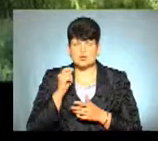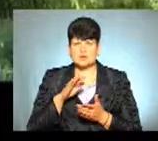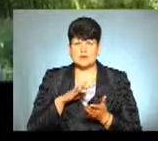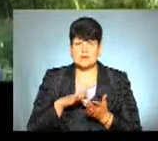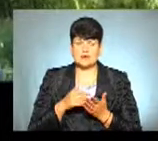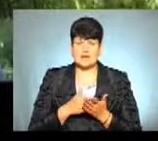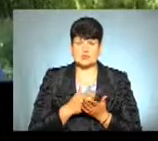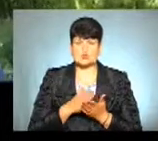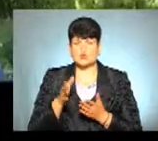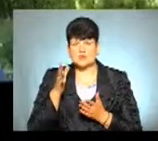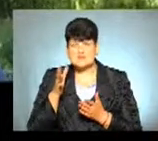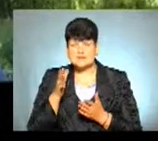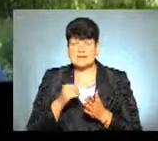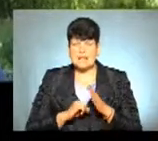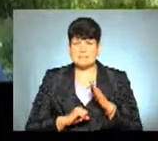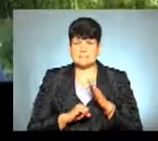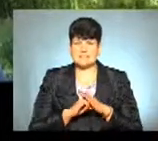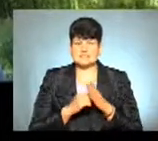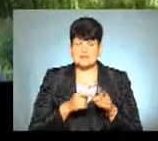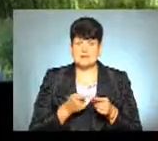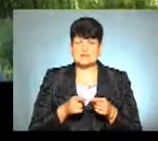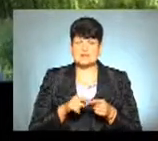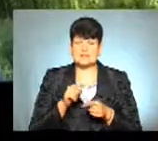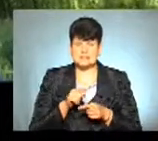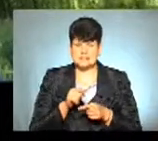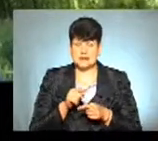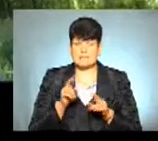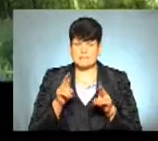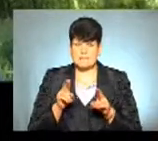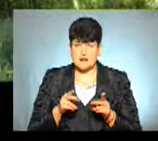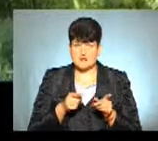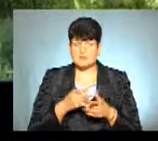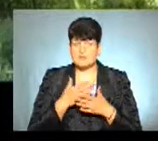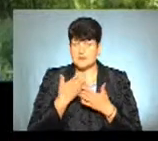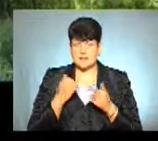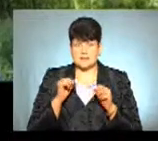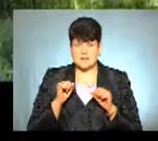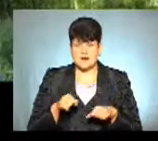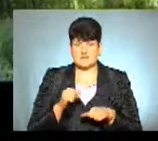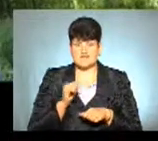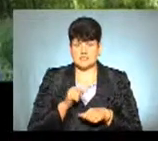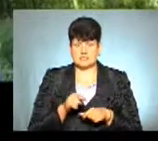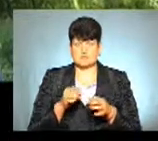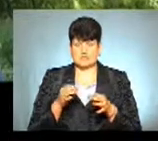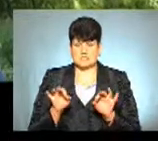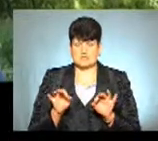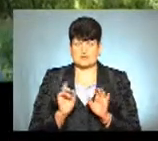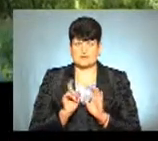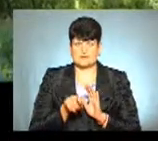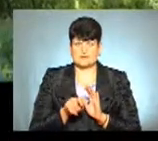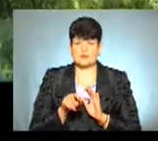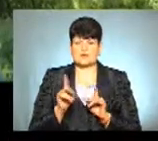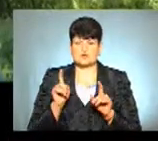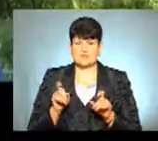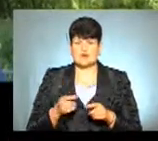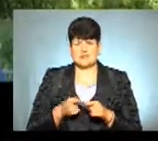якості освіти, то на підставі таких відповідних правил ми не мали права їх впускати в пункт тестування. Власне,